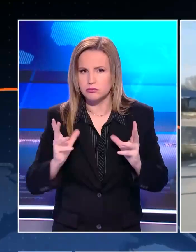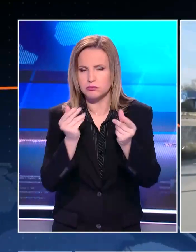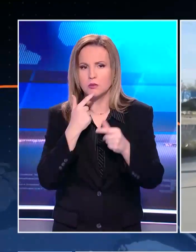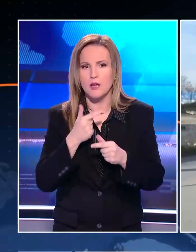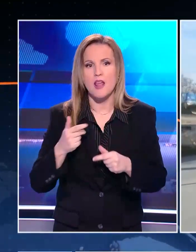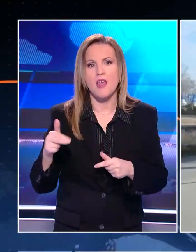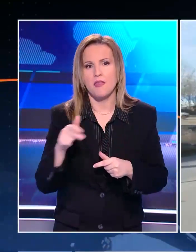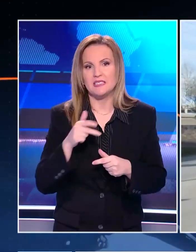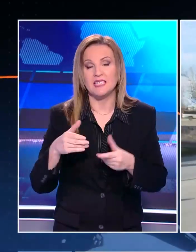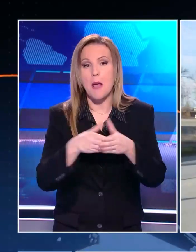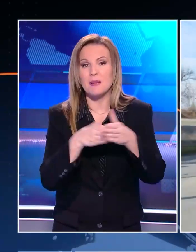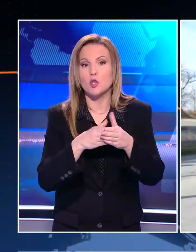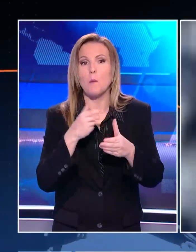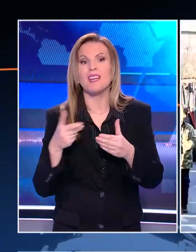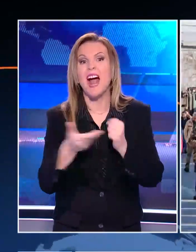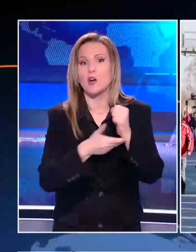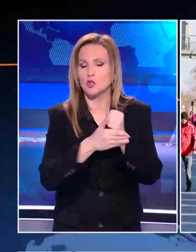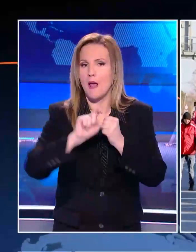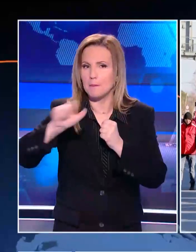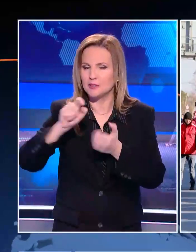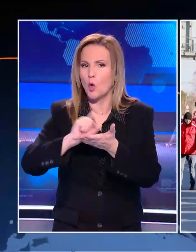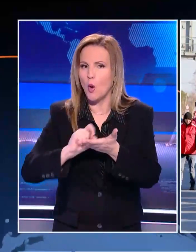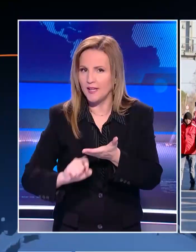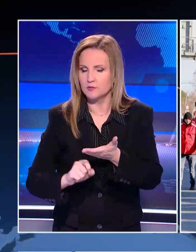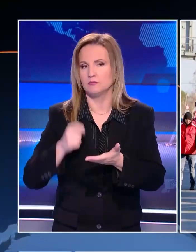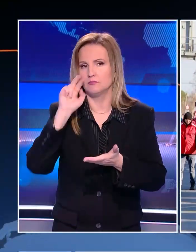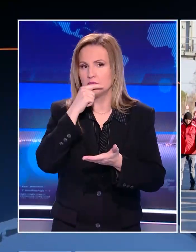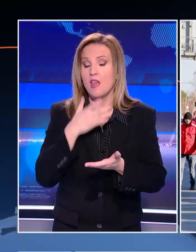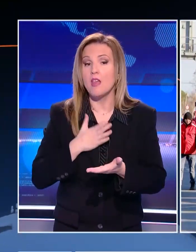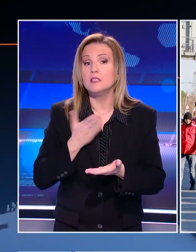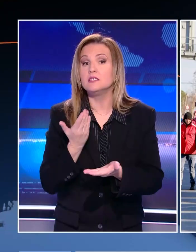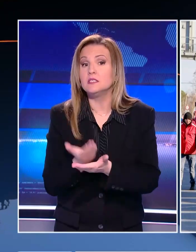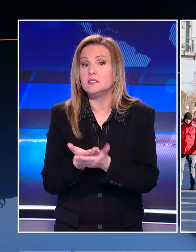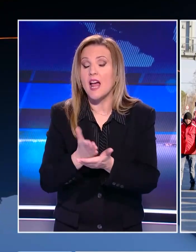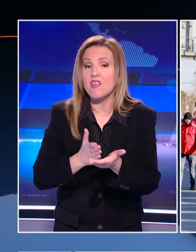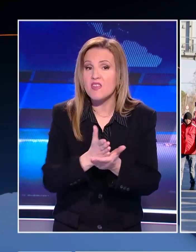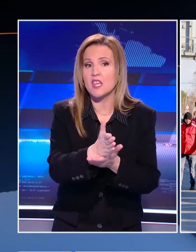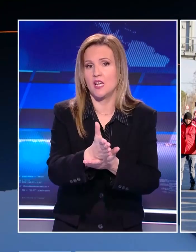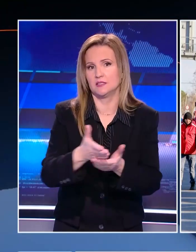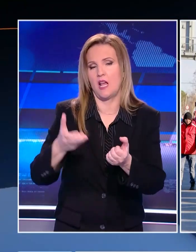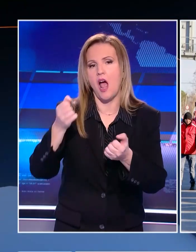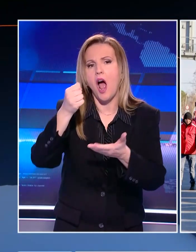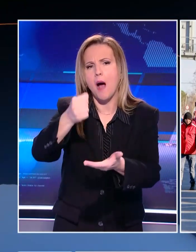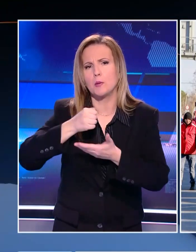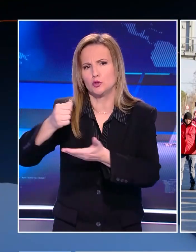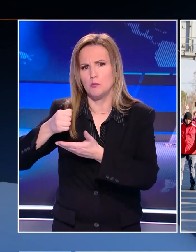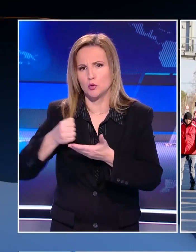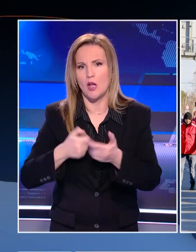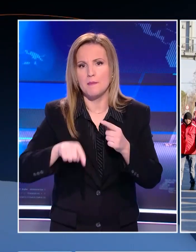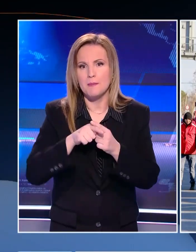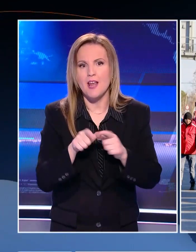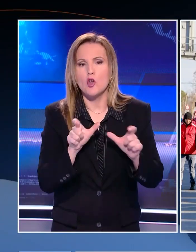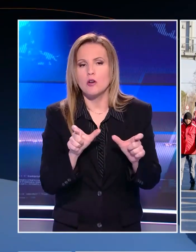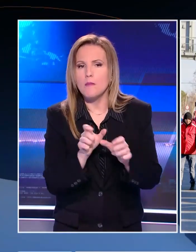Η Πανδεσσαλική Επιτροπή των Αγροτών εστειλεπιστολή στον Πρωθυπουργό ζητώντας δίκαιες αποζημιώσεις, το χρονοδιάγραμμα για τα αντιπλημμυρικά έργα στη Λιμνικάρλα